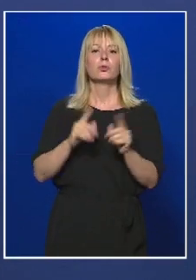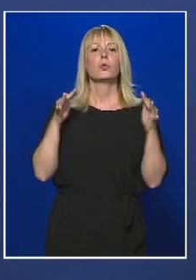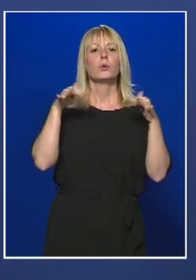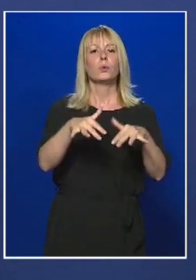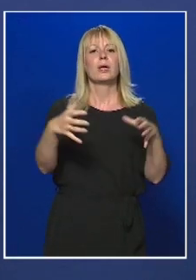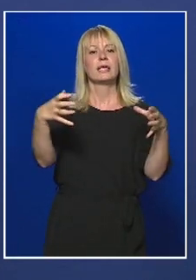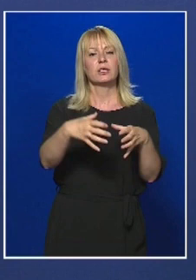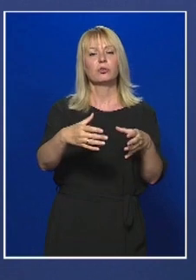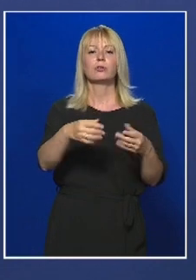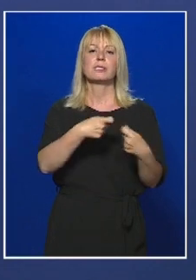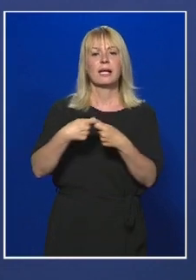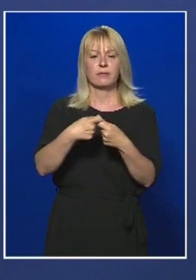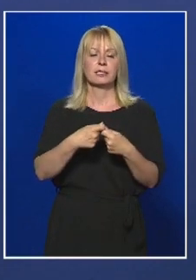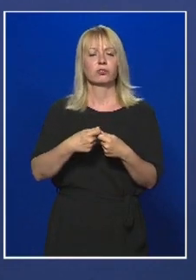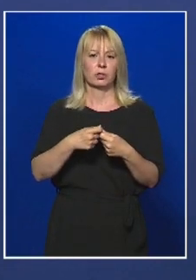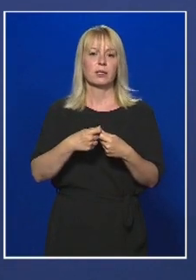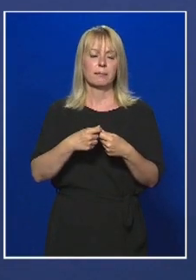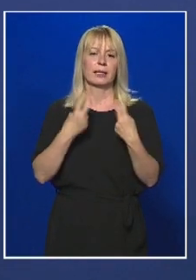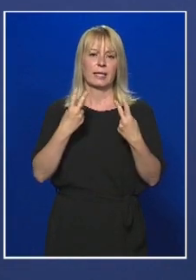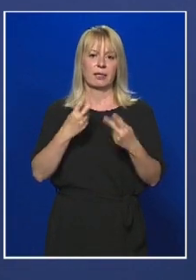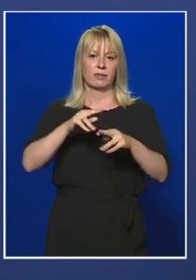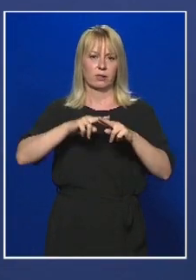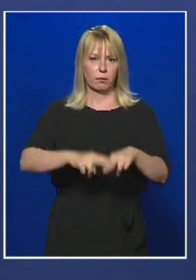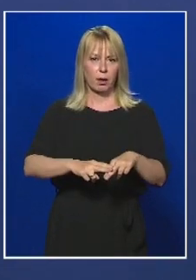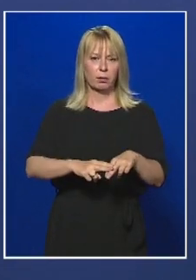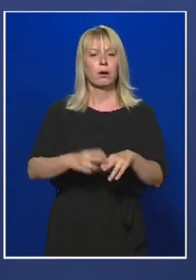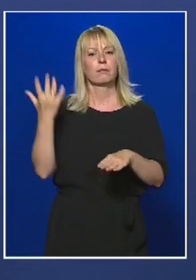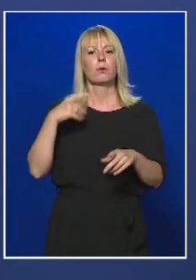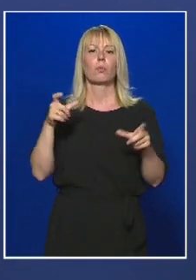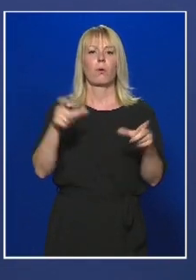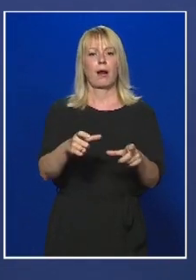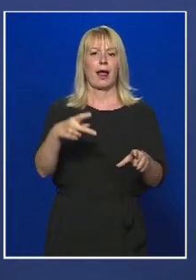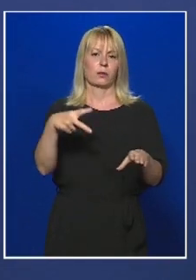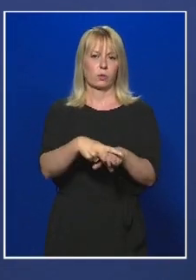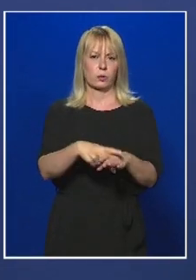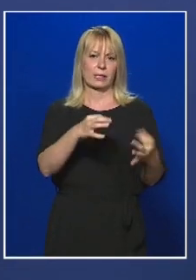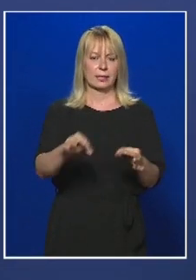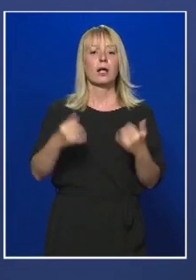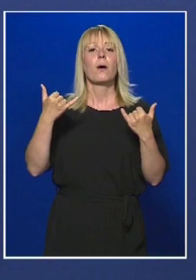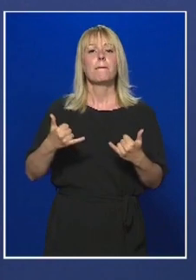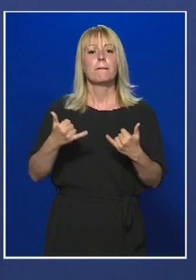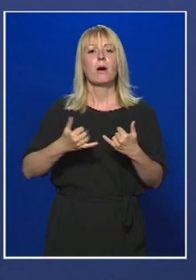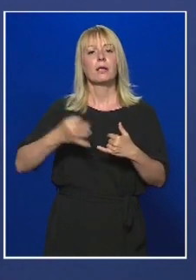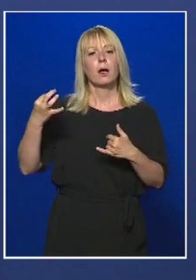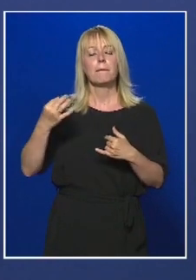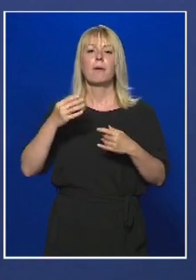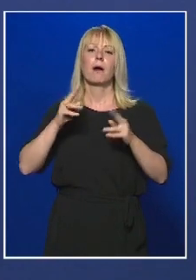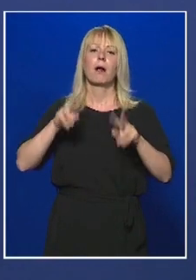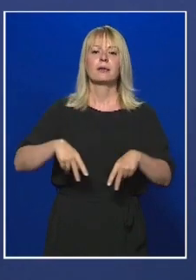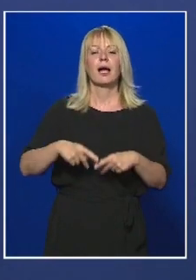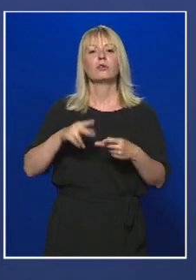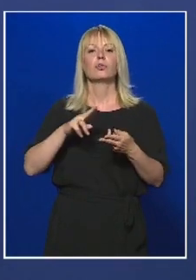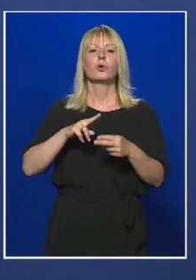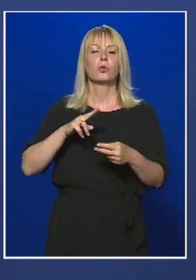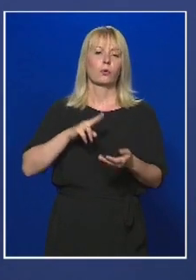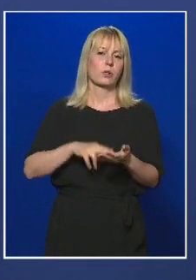szervezésében hatályban maradtak korábban kiadott korlátozó intézkedések, ezért a mai nappal hatályos jogszabály ezekre a rendezvényekre